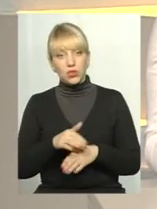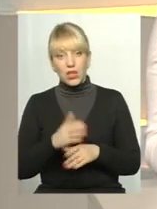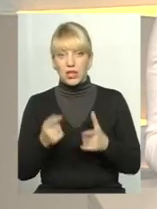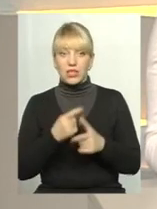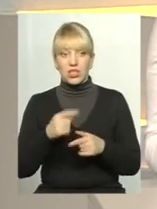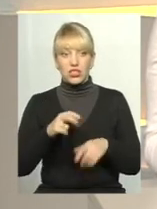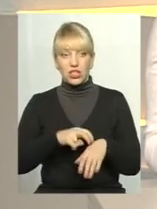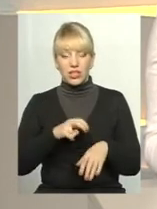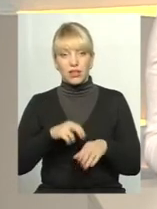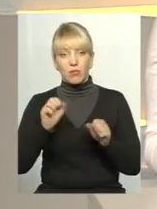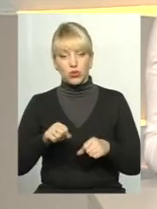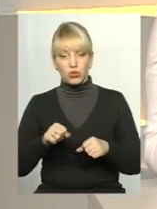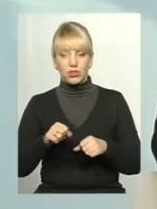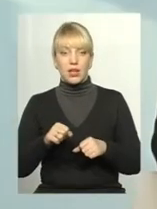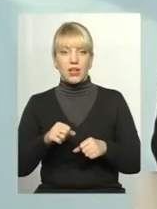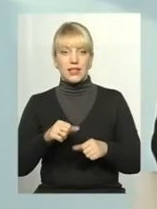амбулаторіях приватну практику?